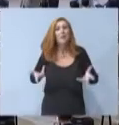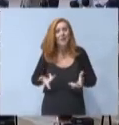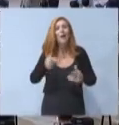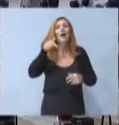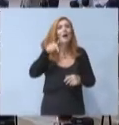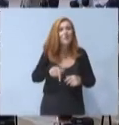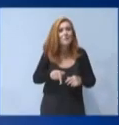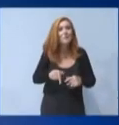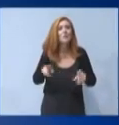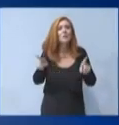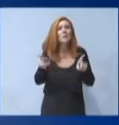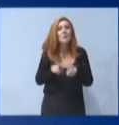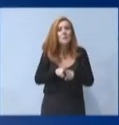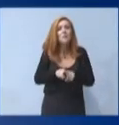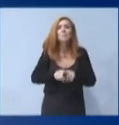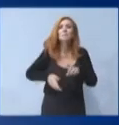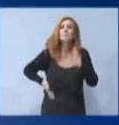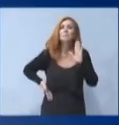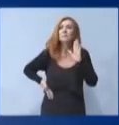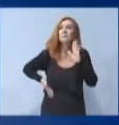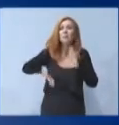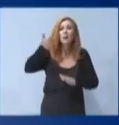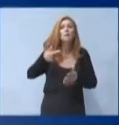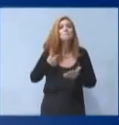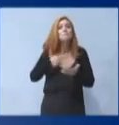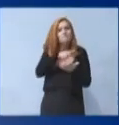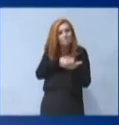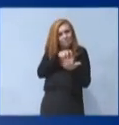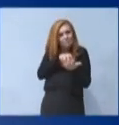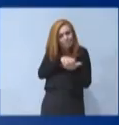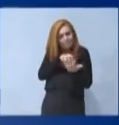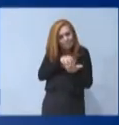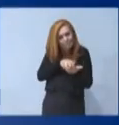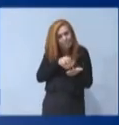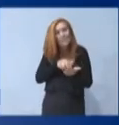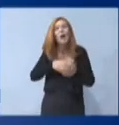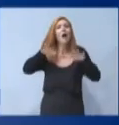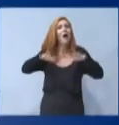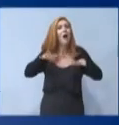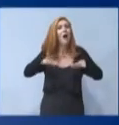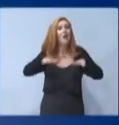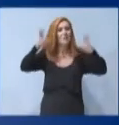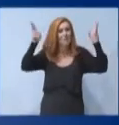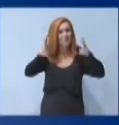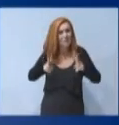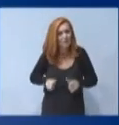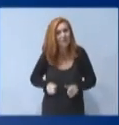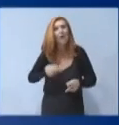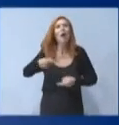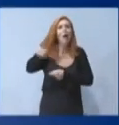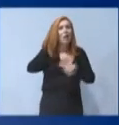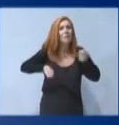συνοδεύεται από την αύξηση αποτεμίωσης, θεποταμίευσης και την υποχώρηση της ανεργίας, αλλά και την άνοδο της επιχειρηματικότητας.